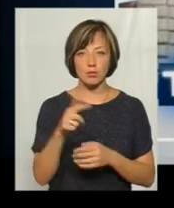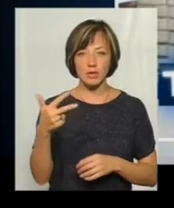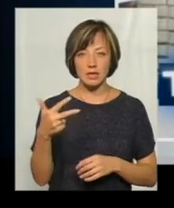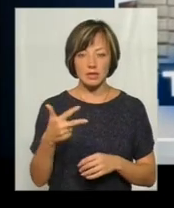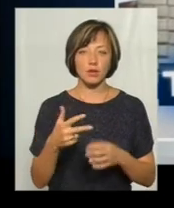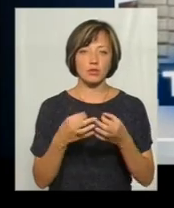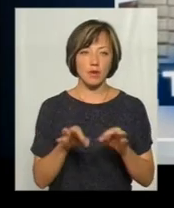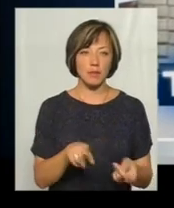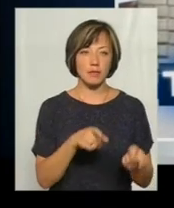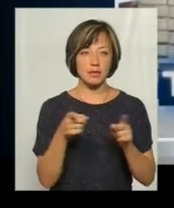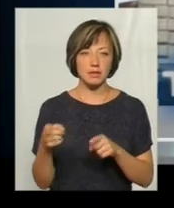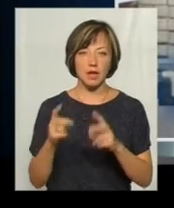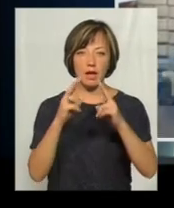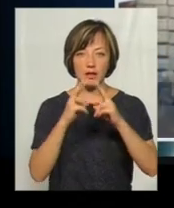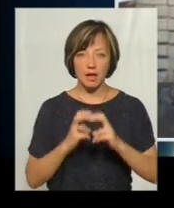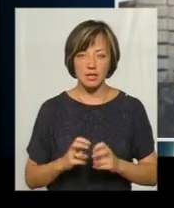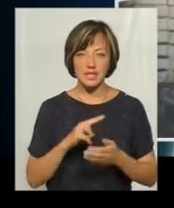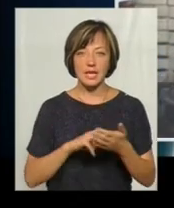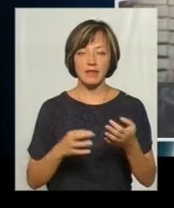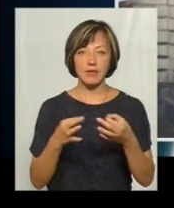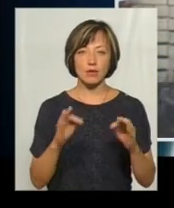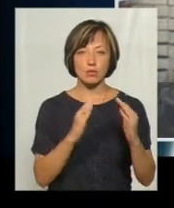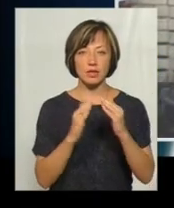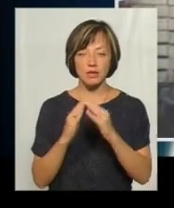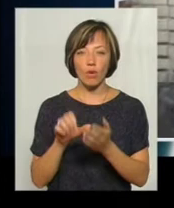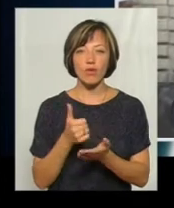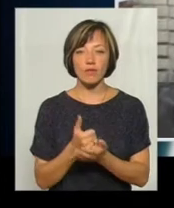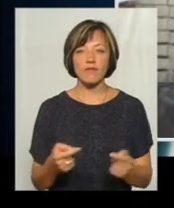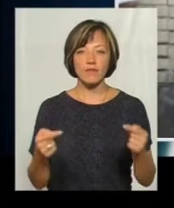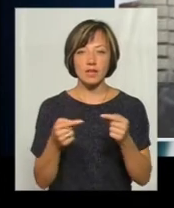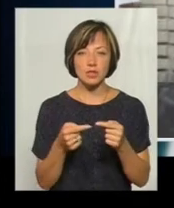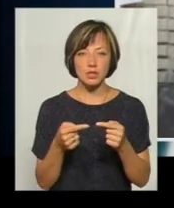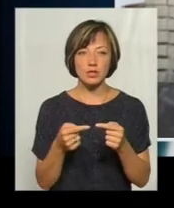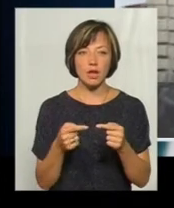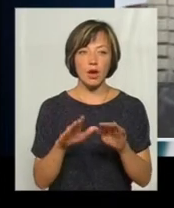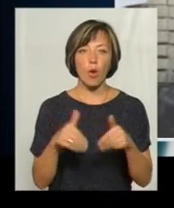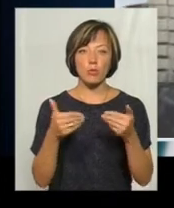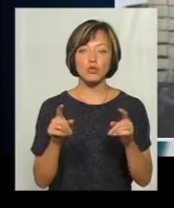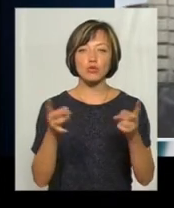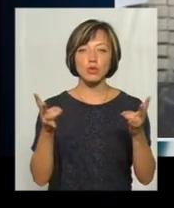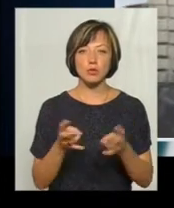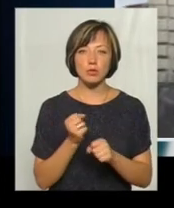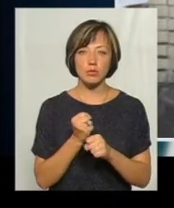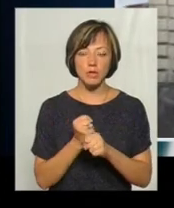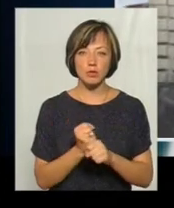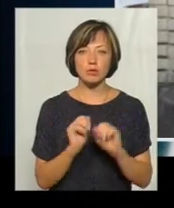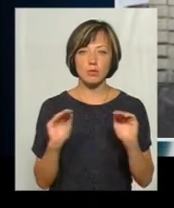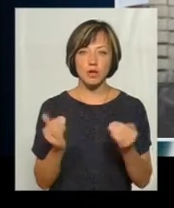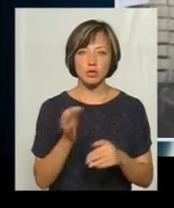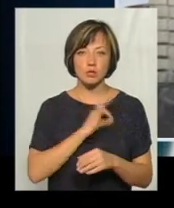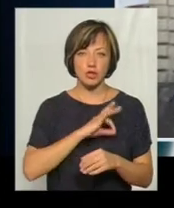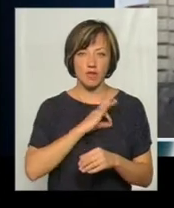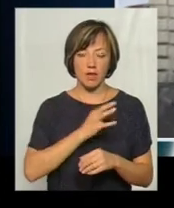системної аналізу сертифікацій будівель і, саме головне, визначення рекомендацій, що потрібно робити для того, щоб зменшити